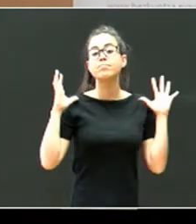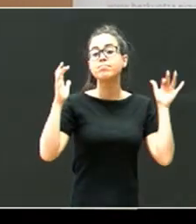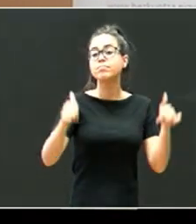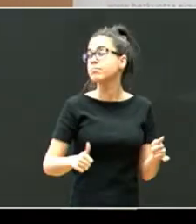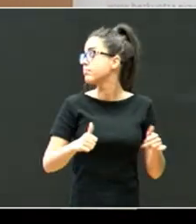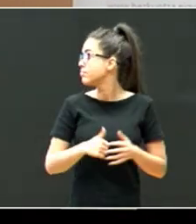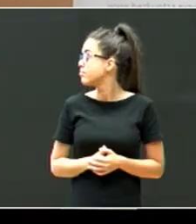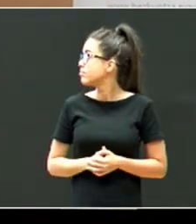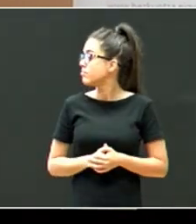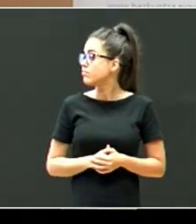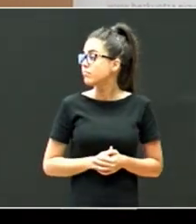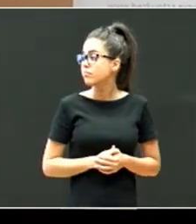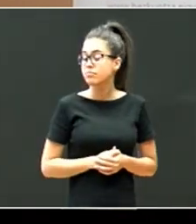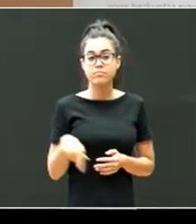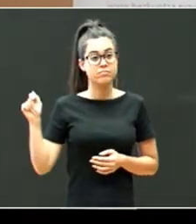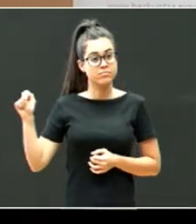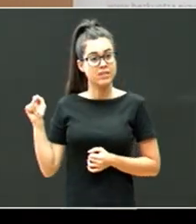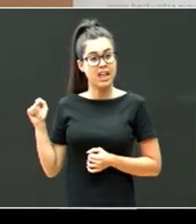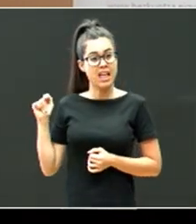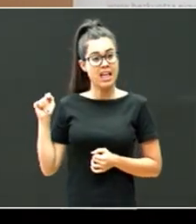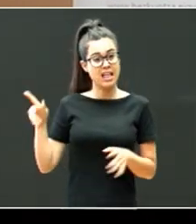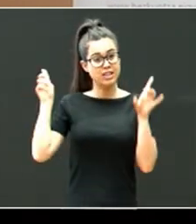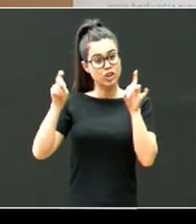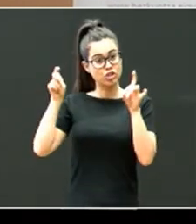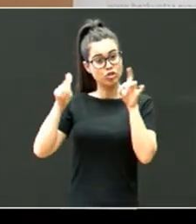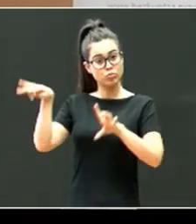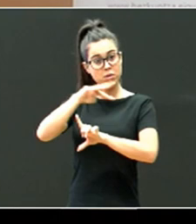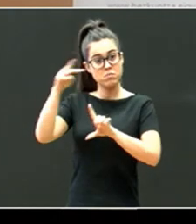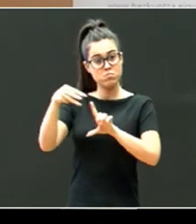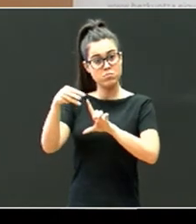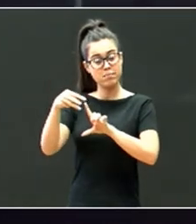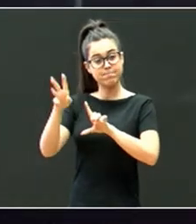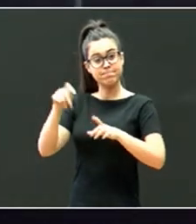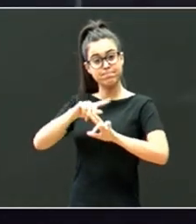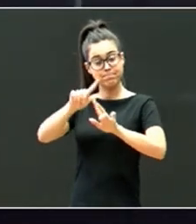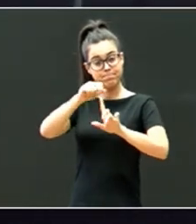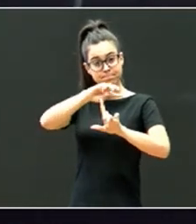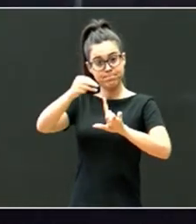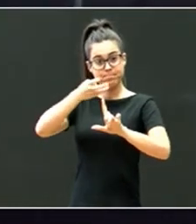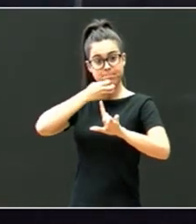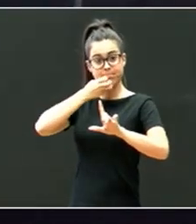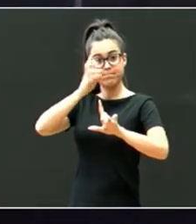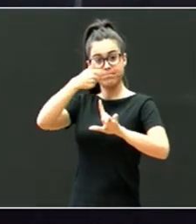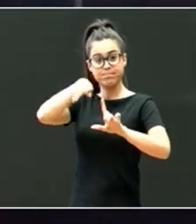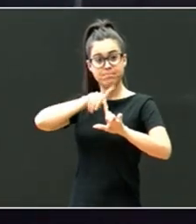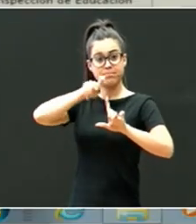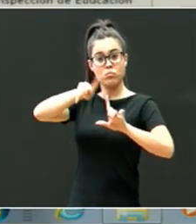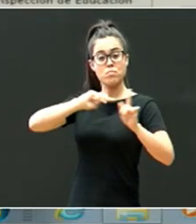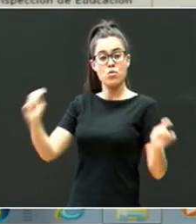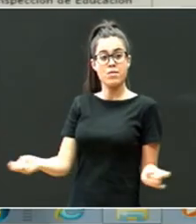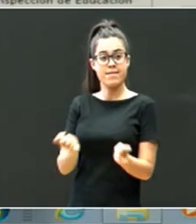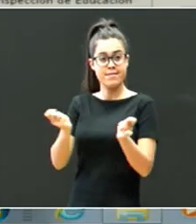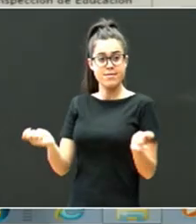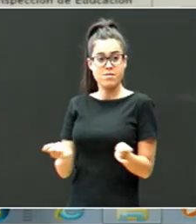eskuntzako web ataria, eta joaten basa eta hemen ezkerraldian publikaziones,